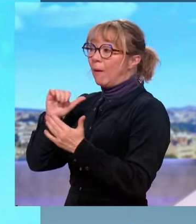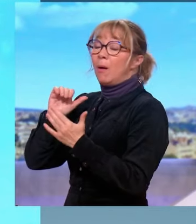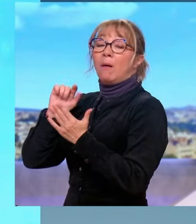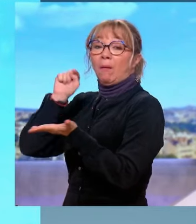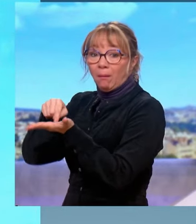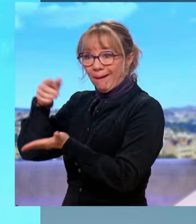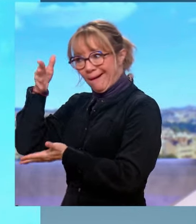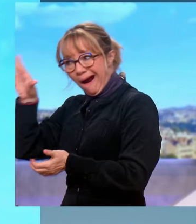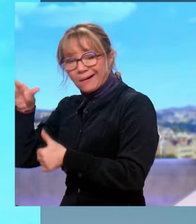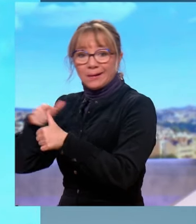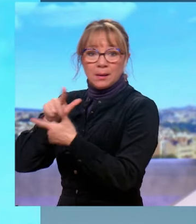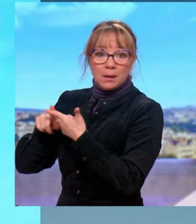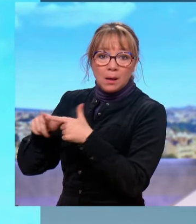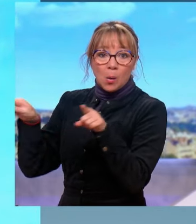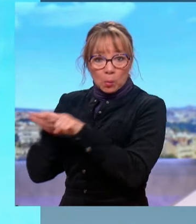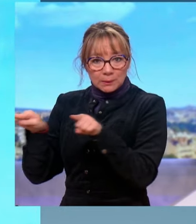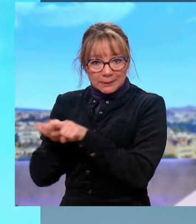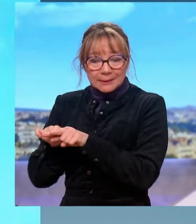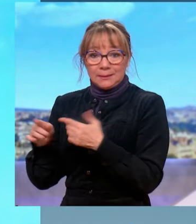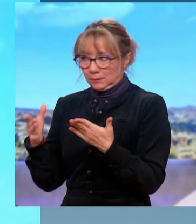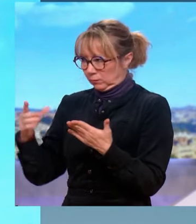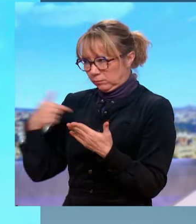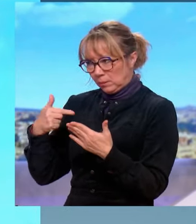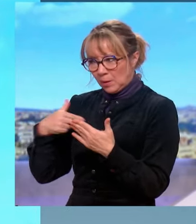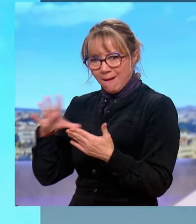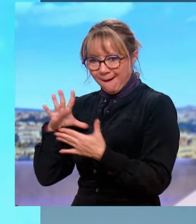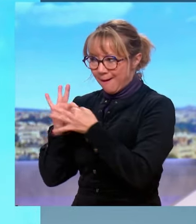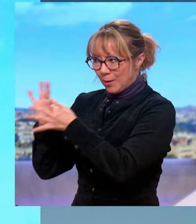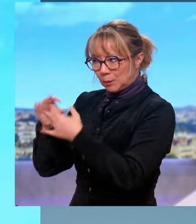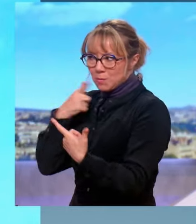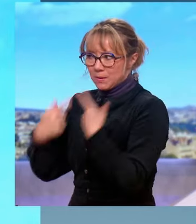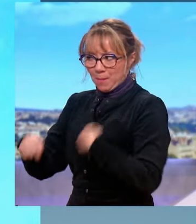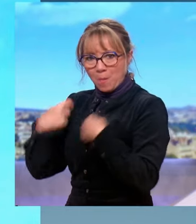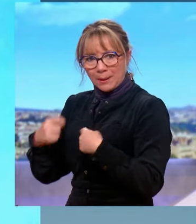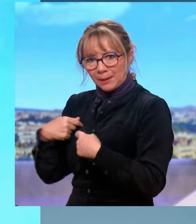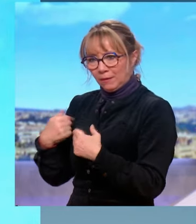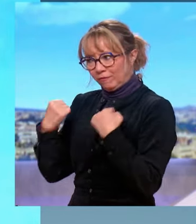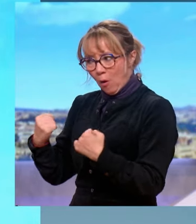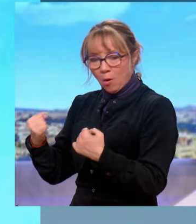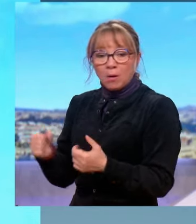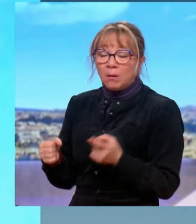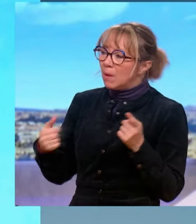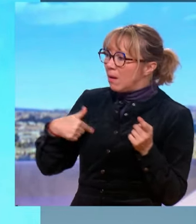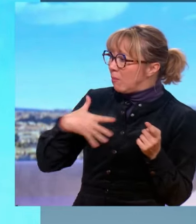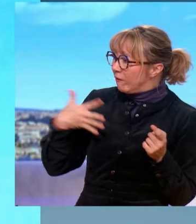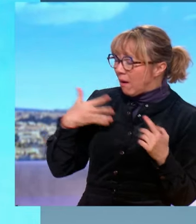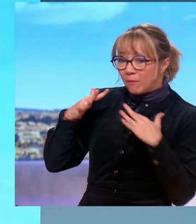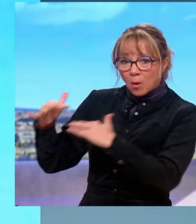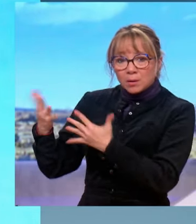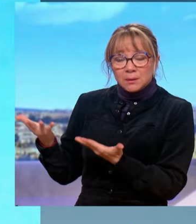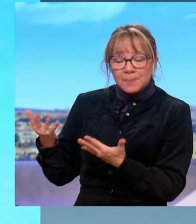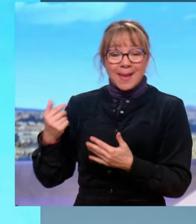présents dans la région. Nous avons une action diplomatique qui est extrêmement résolue. Je rappelle que le président de République, Emmanuel Macron, est le seul chef d'État et de gouvernement